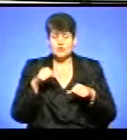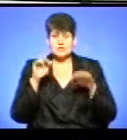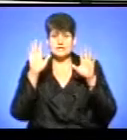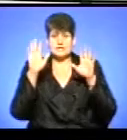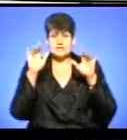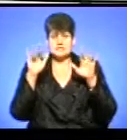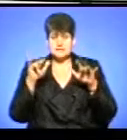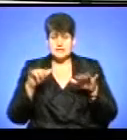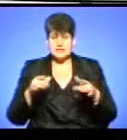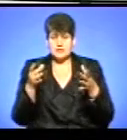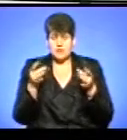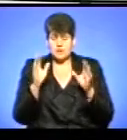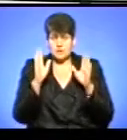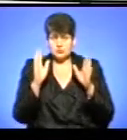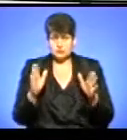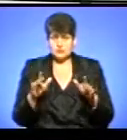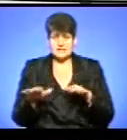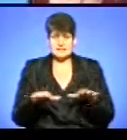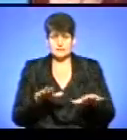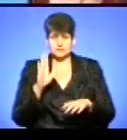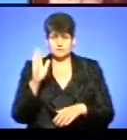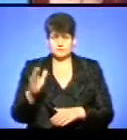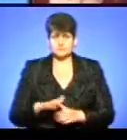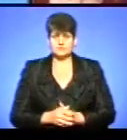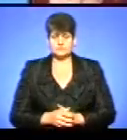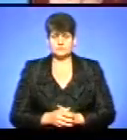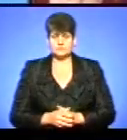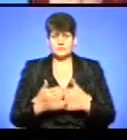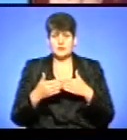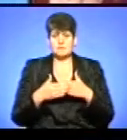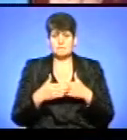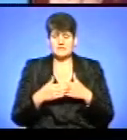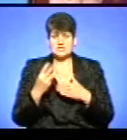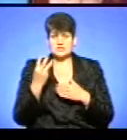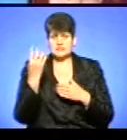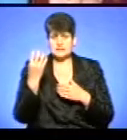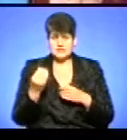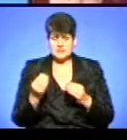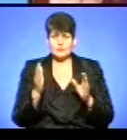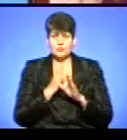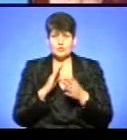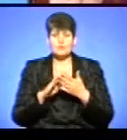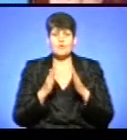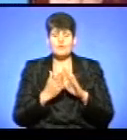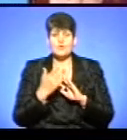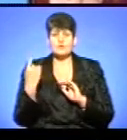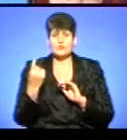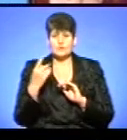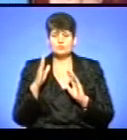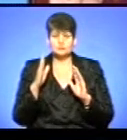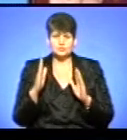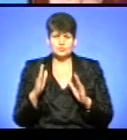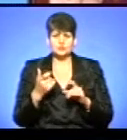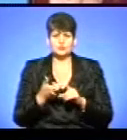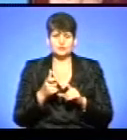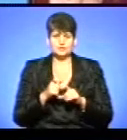окремих ділянках доріг ожеледиться. В найближчі три дні погодні умови області будуть доволі таки